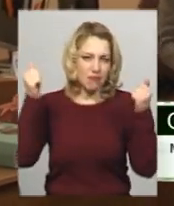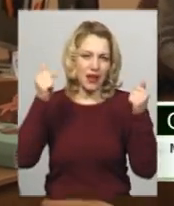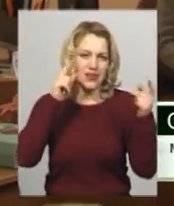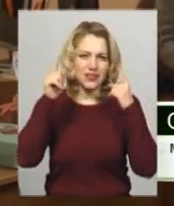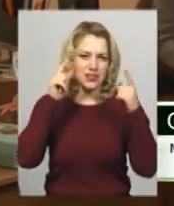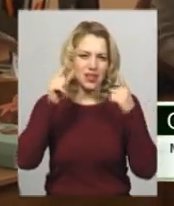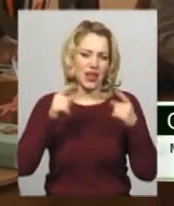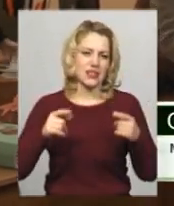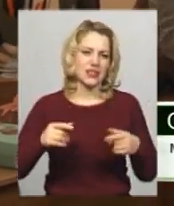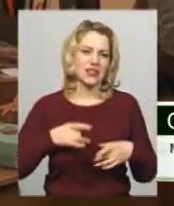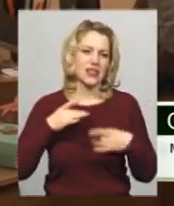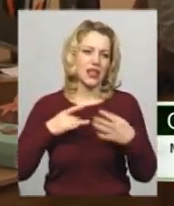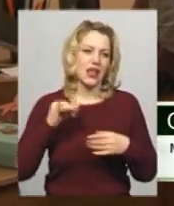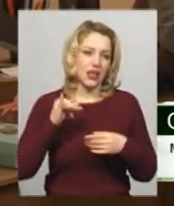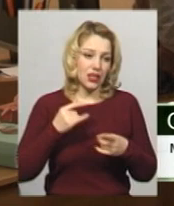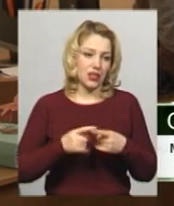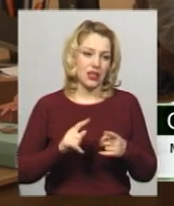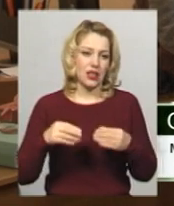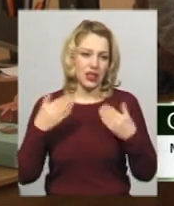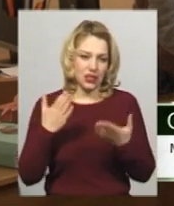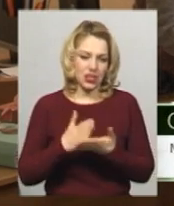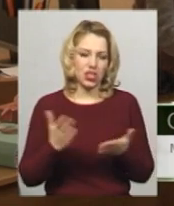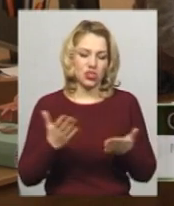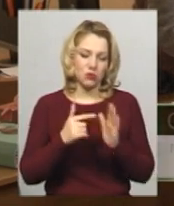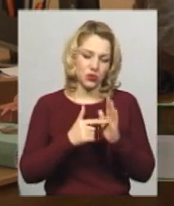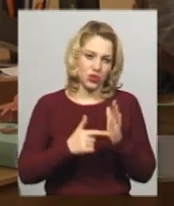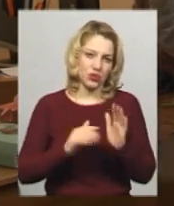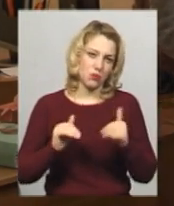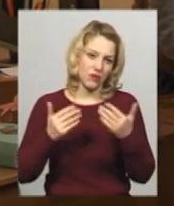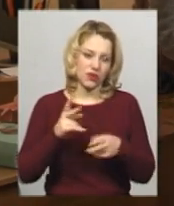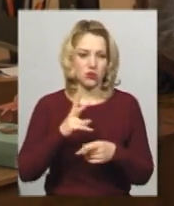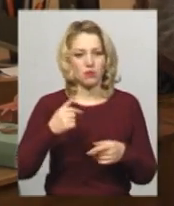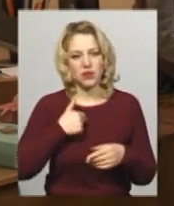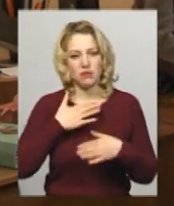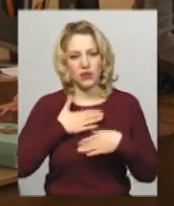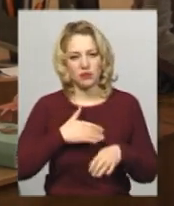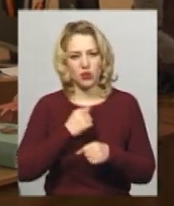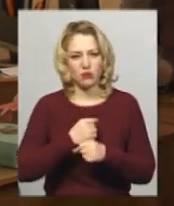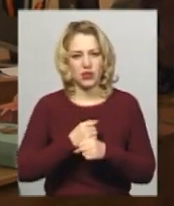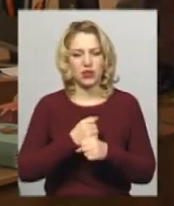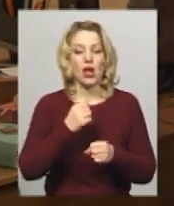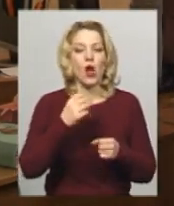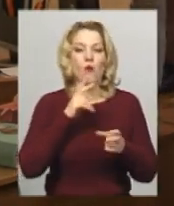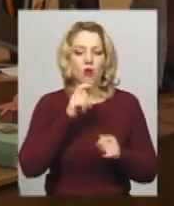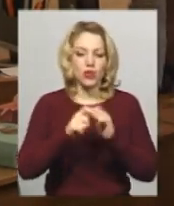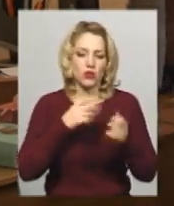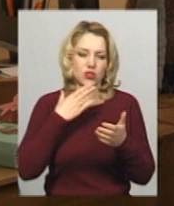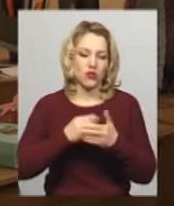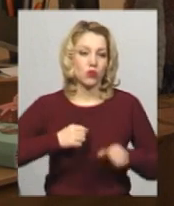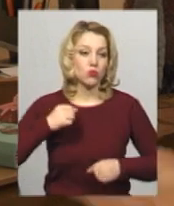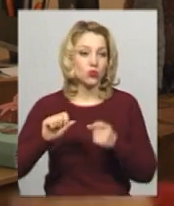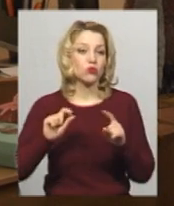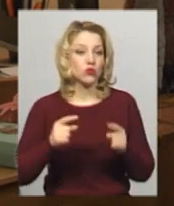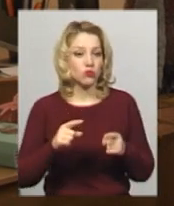І потім є чим поділитися і привітати. Мені, наприклад, дуже приємно робити подарунки своїм друзям. Чому? Тому що,